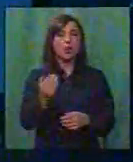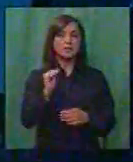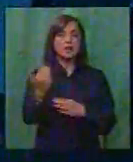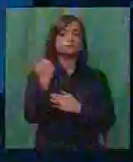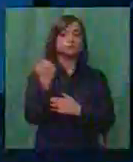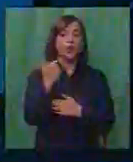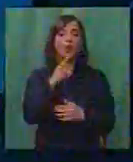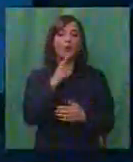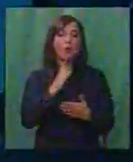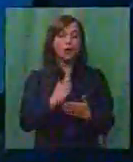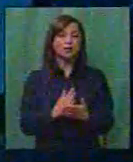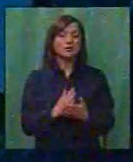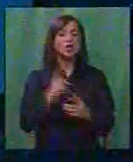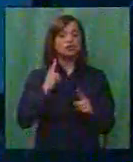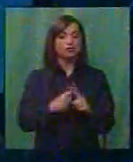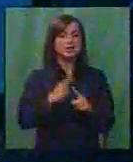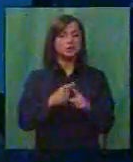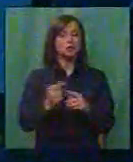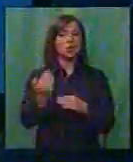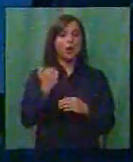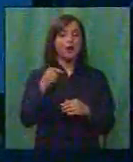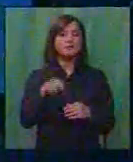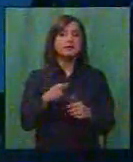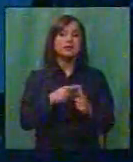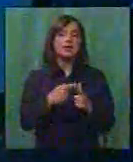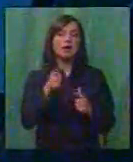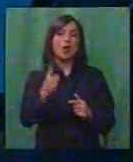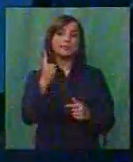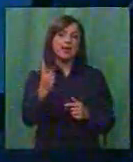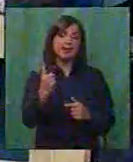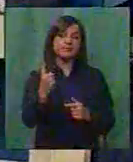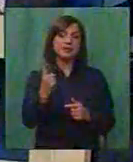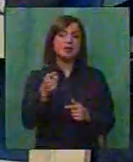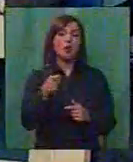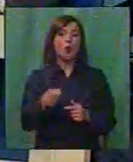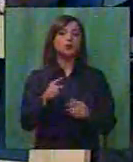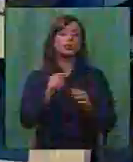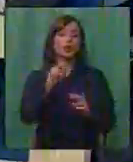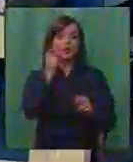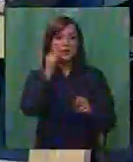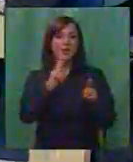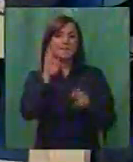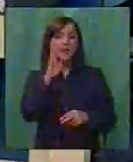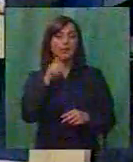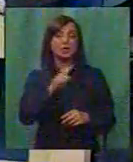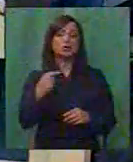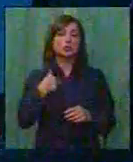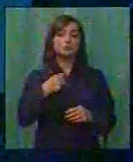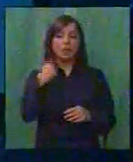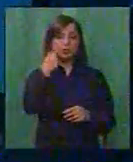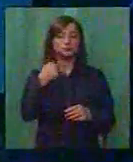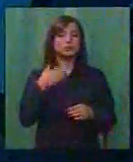представките кој најчесто доаѓаат или од од од родителите, или није